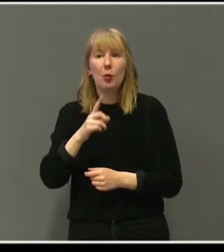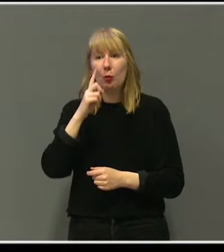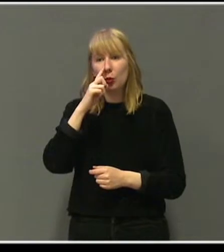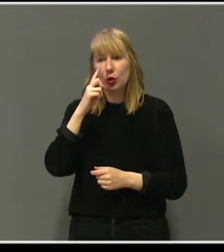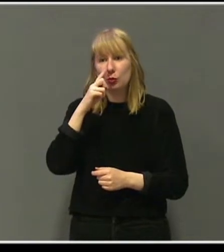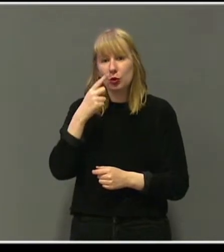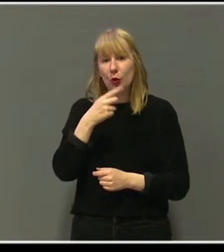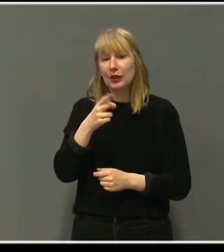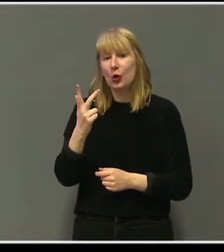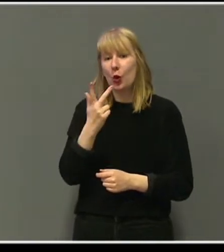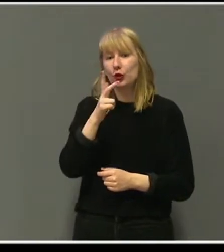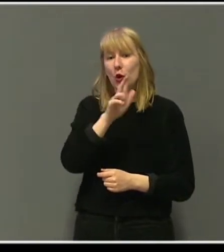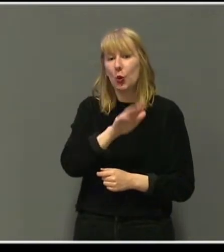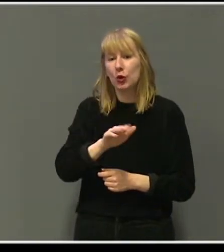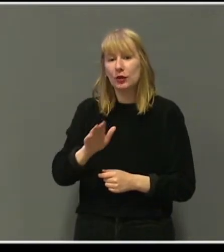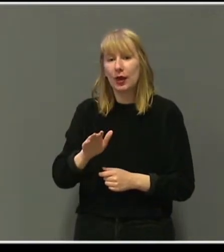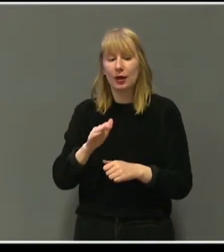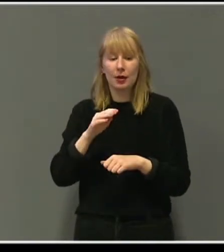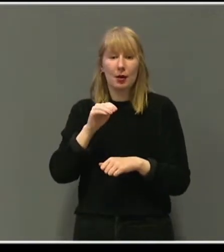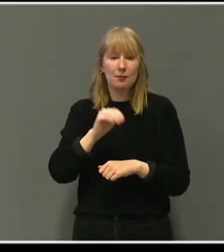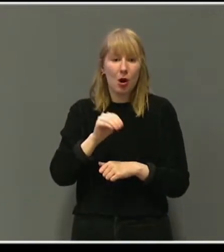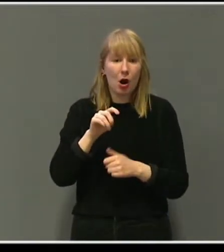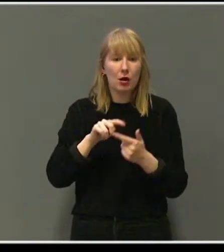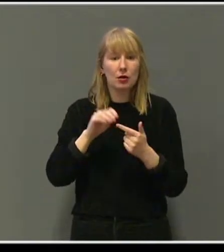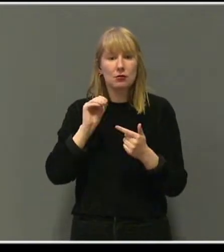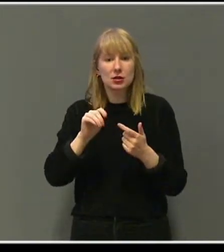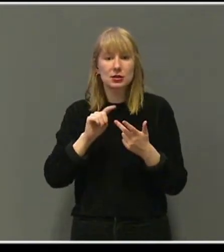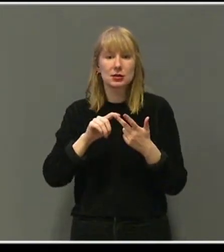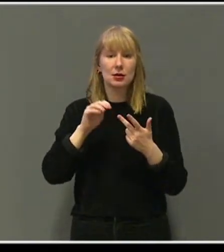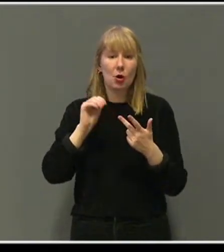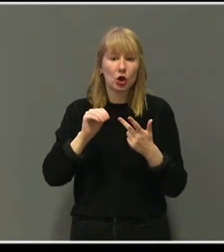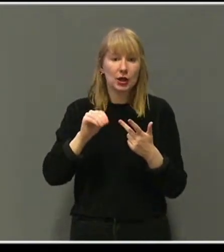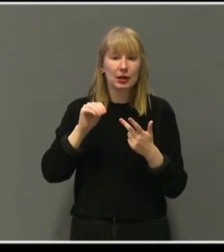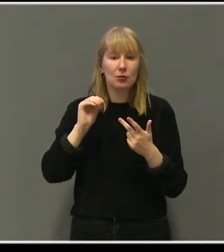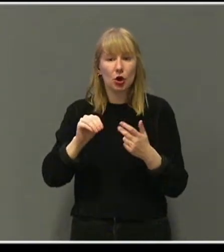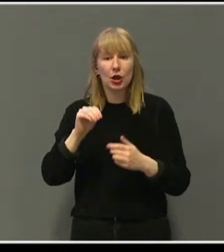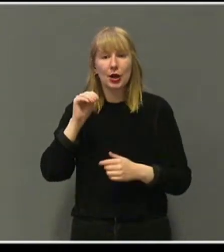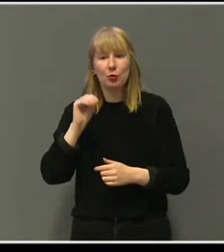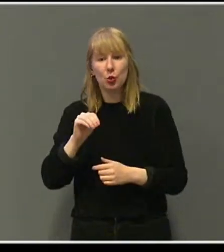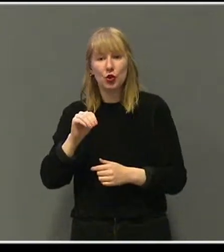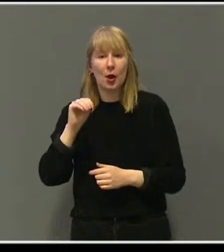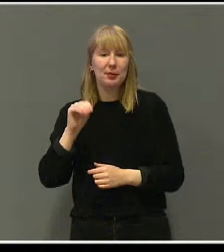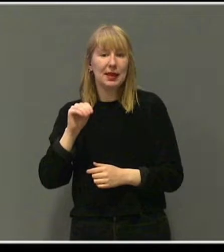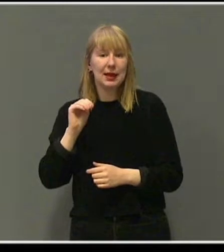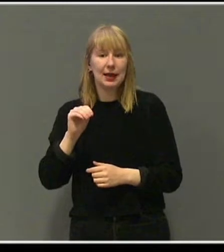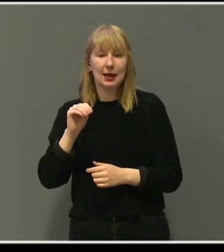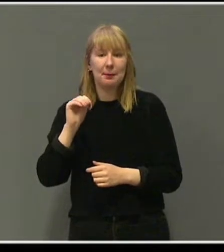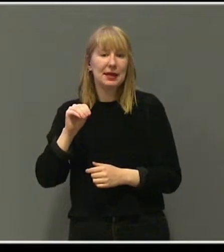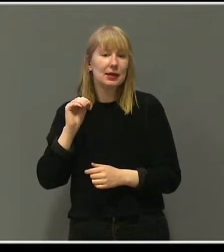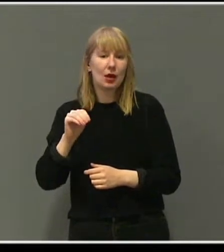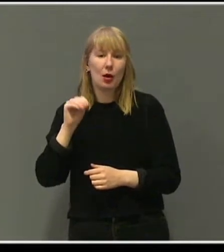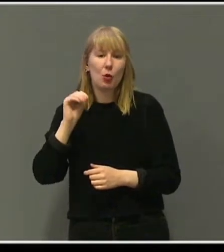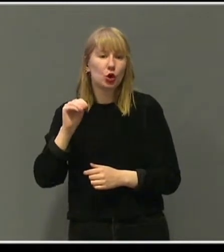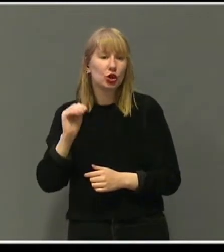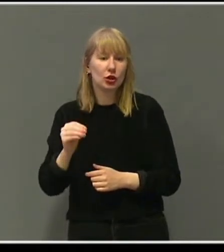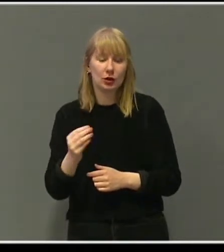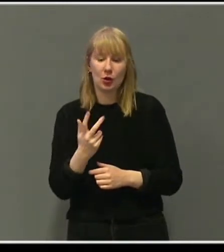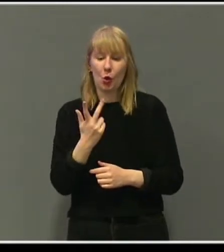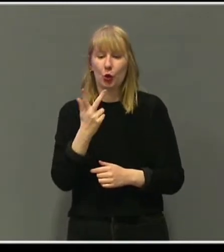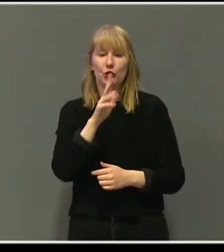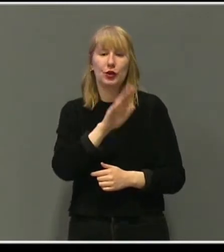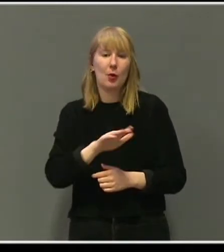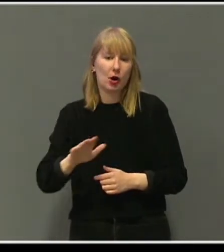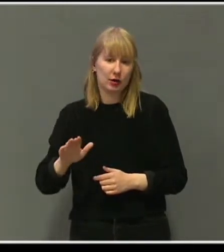åtte ungene. Maren, Mats, Martin, Marte, Mona, Midli, Myna og Morten Minstemann.